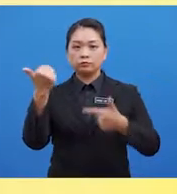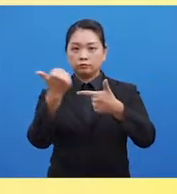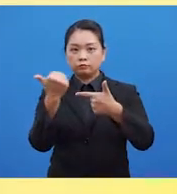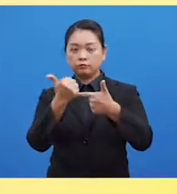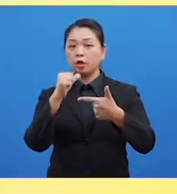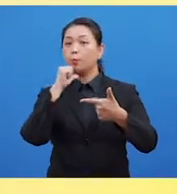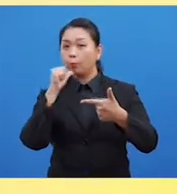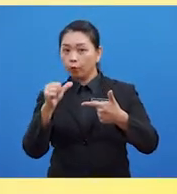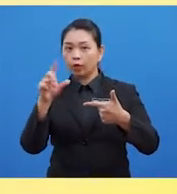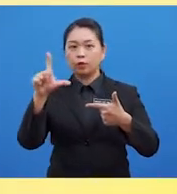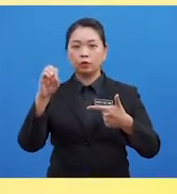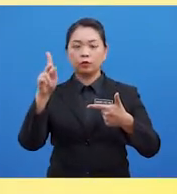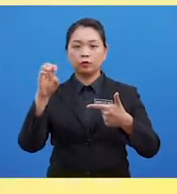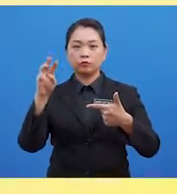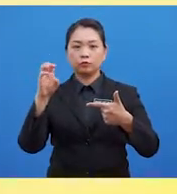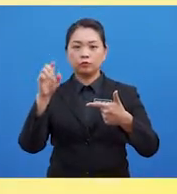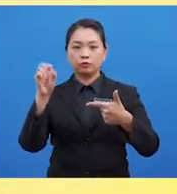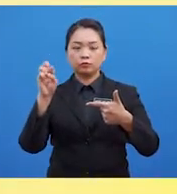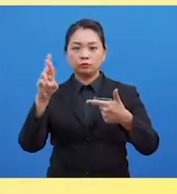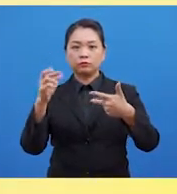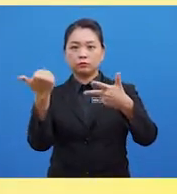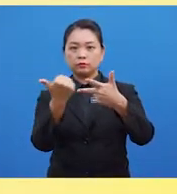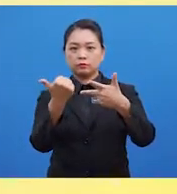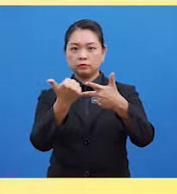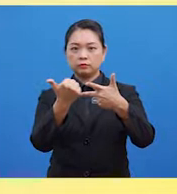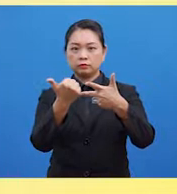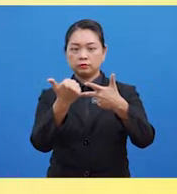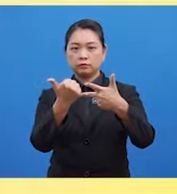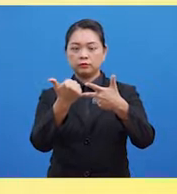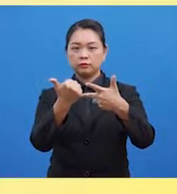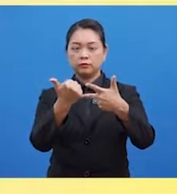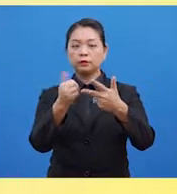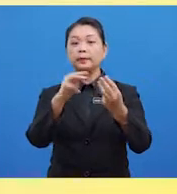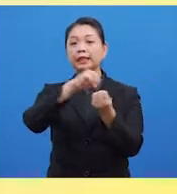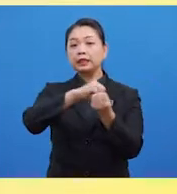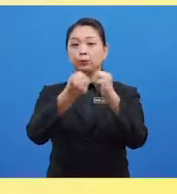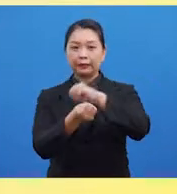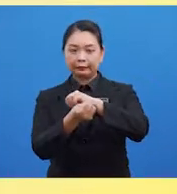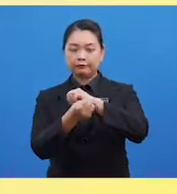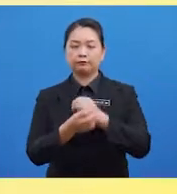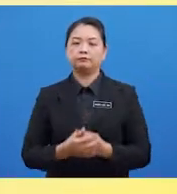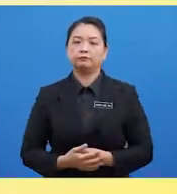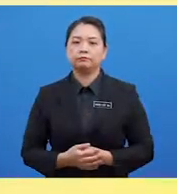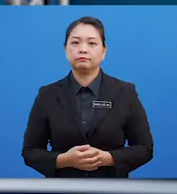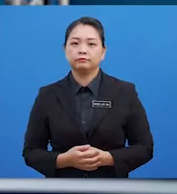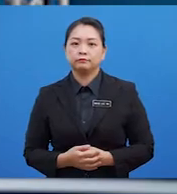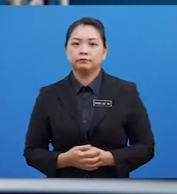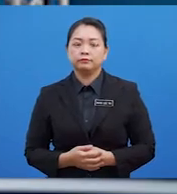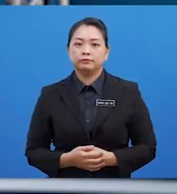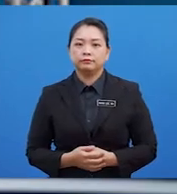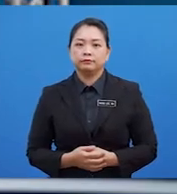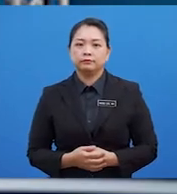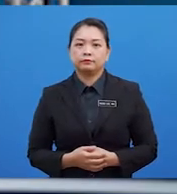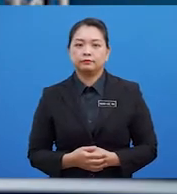Kemahiran Bukan Lokomotor Yang Ketiga Kemahiran Manipulatif Baik